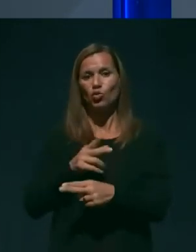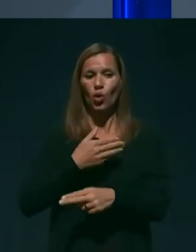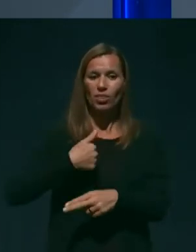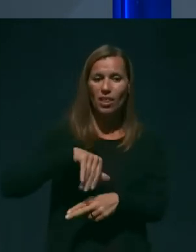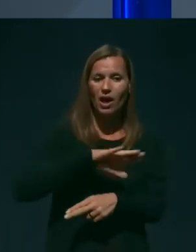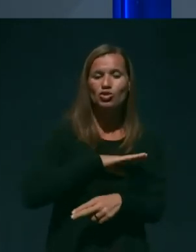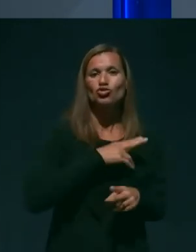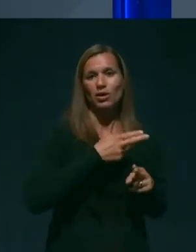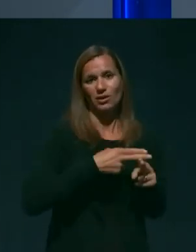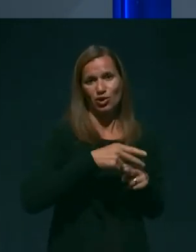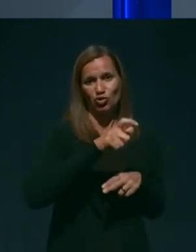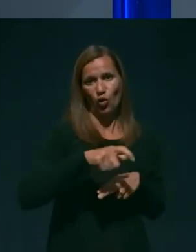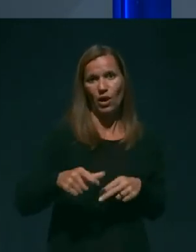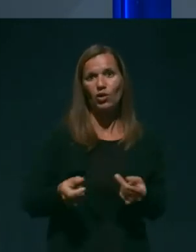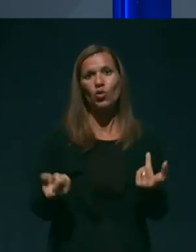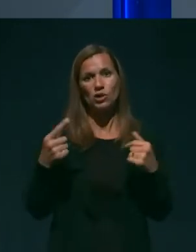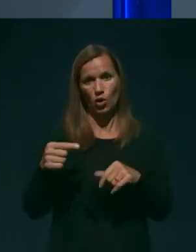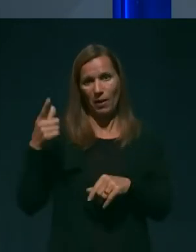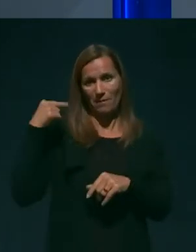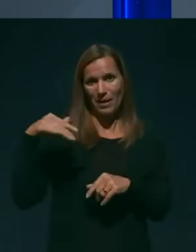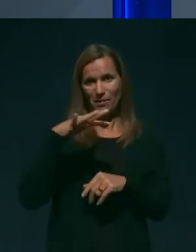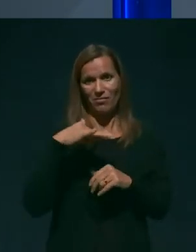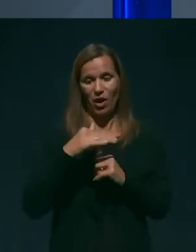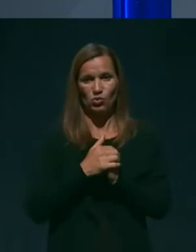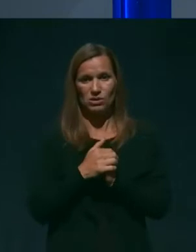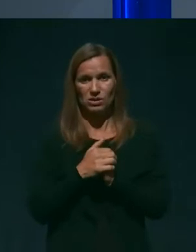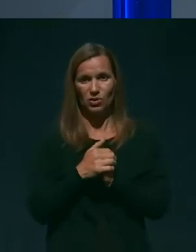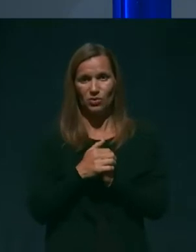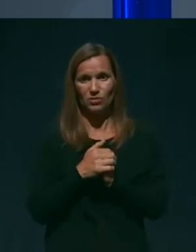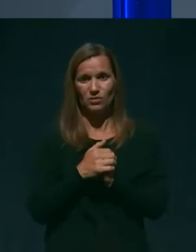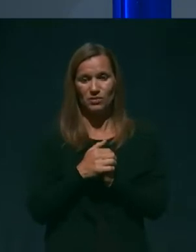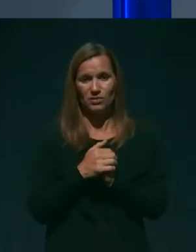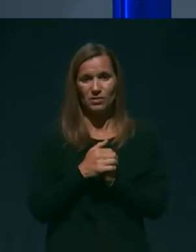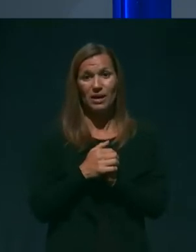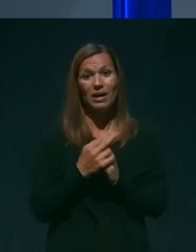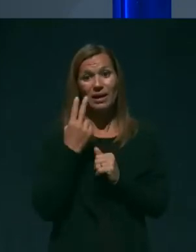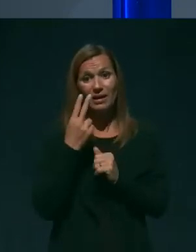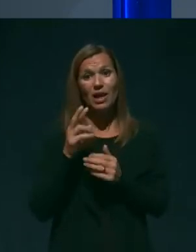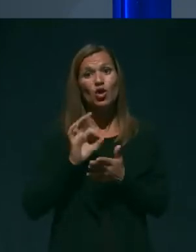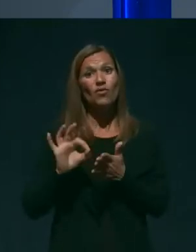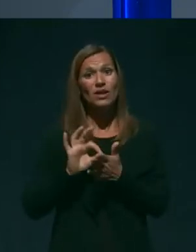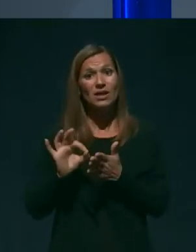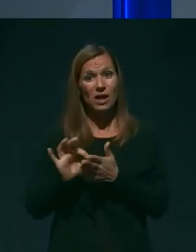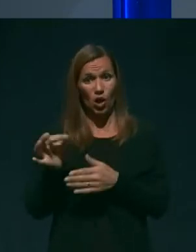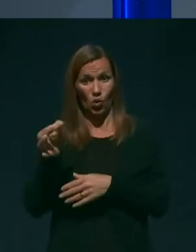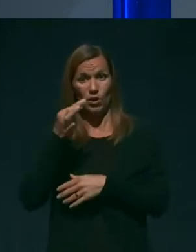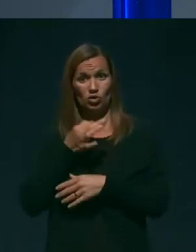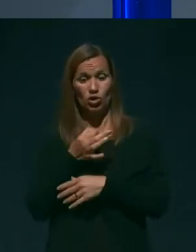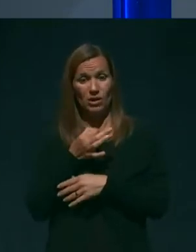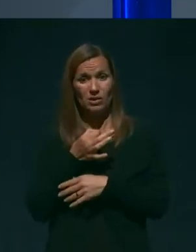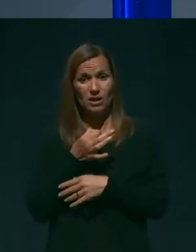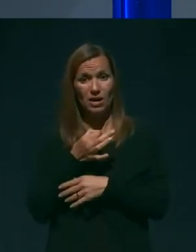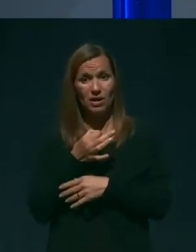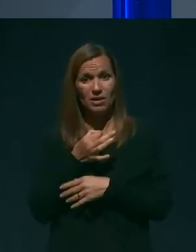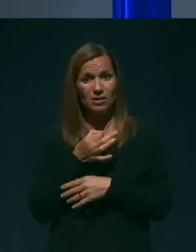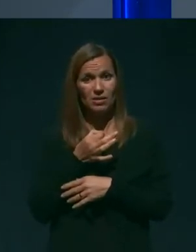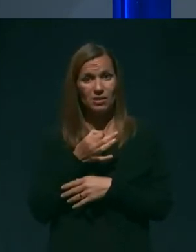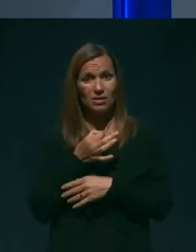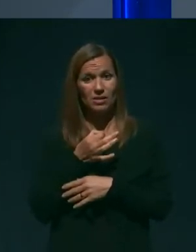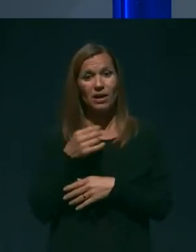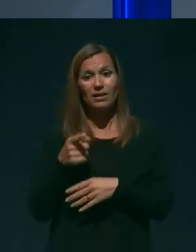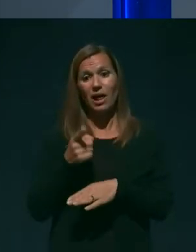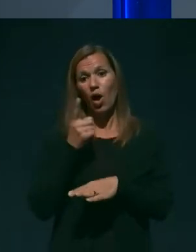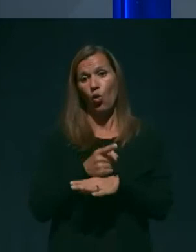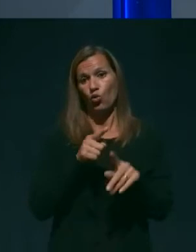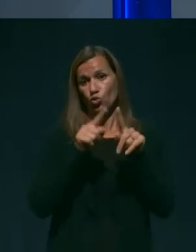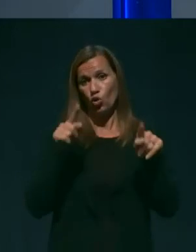oziroma naših prebivalcev. Kar se tiče novinarskega vprašanja, sedaj ta odlok, kako dveste,